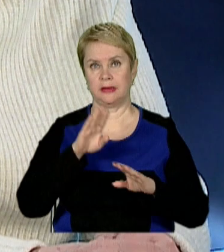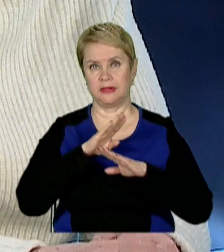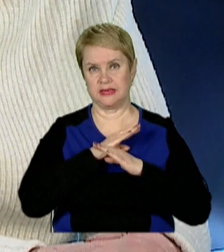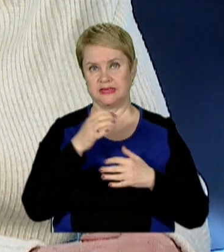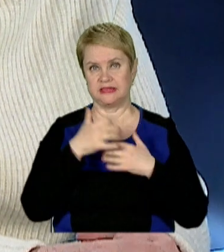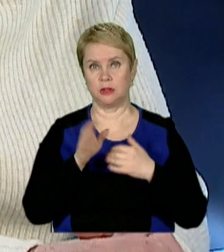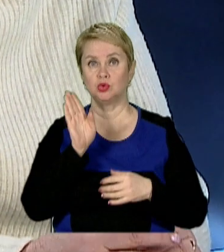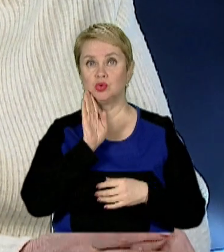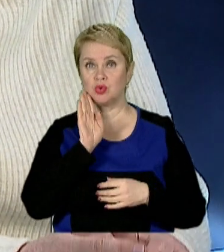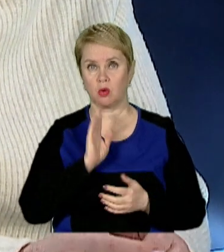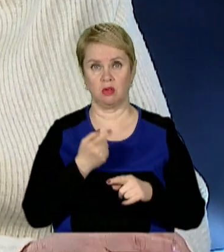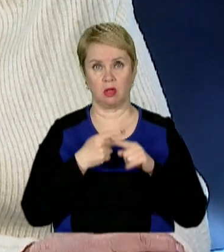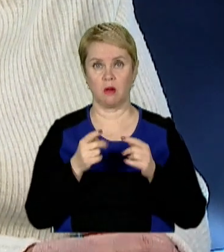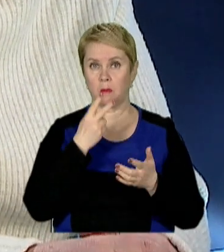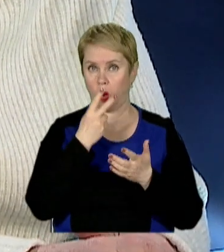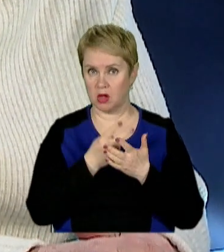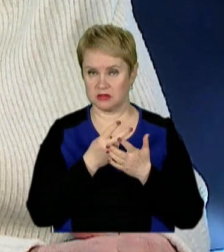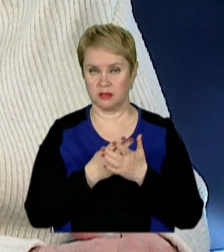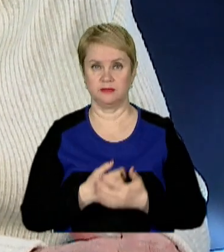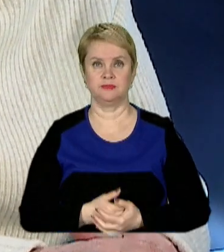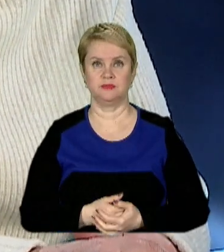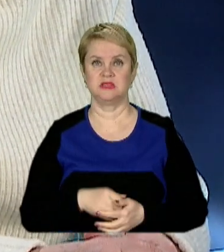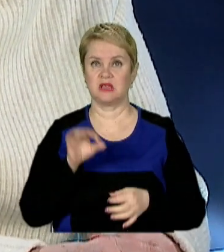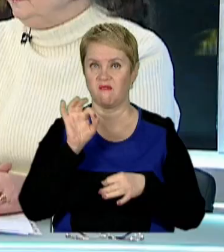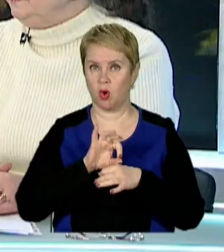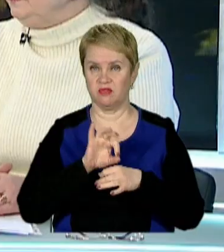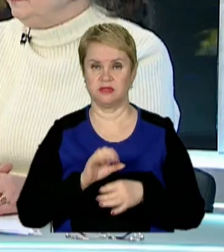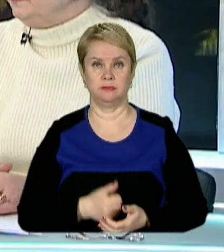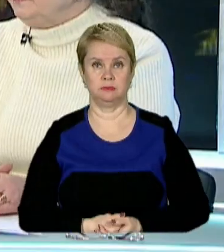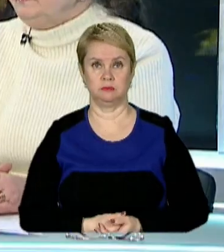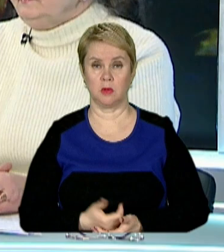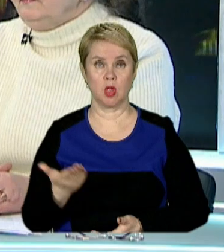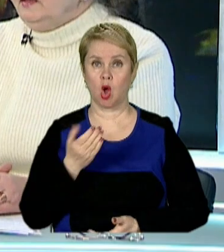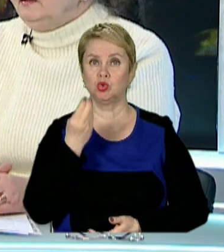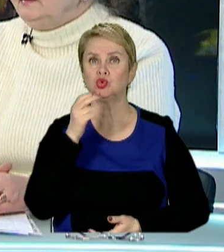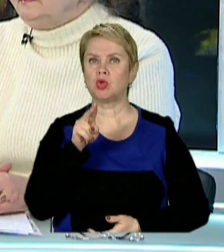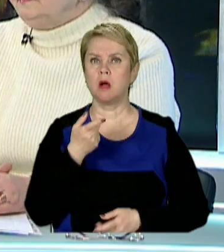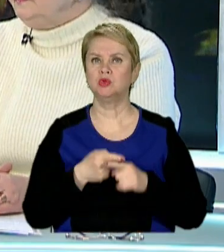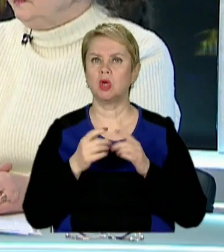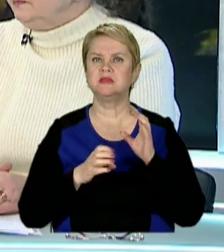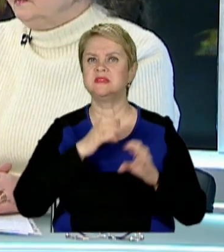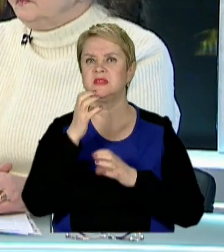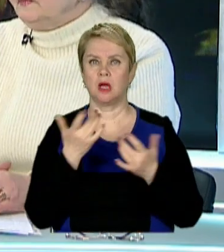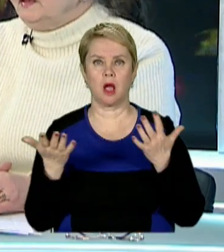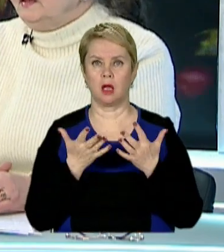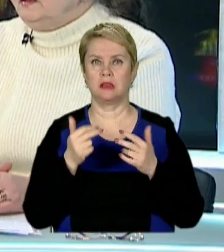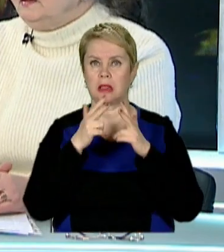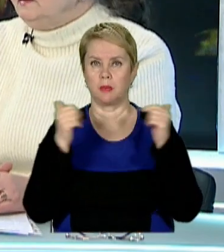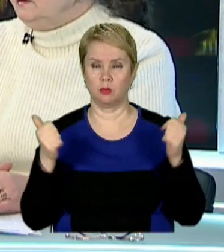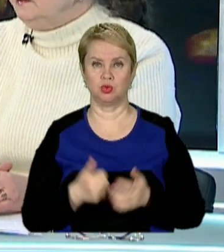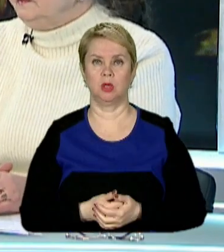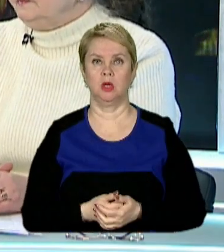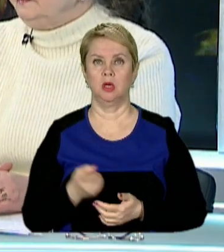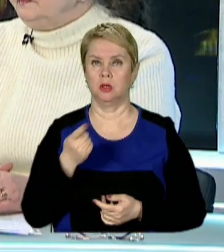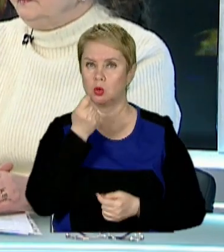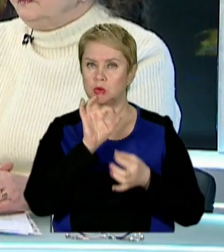серед жінок, як і показник захворюваності. Які штами зараз актуальні у світі і, зокрема, на Дніпропетровщині?